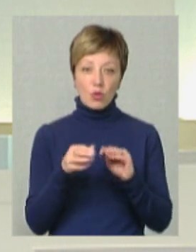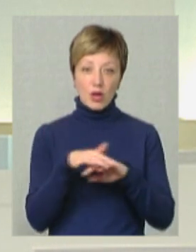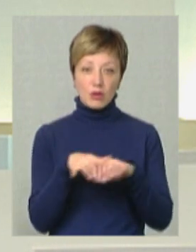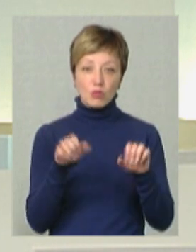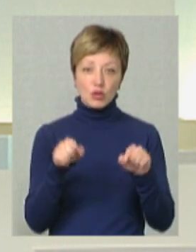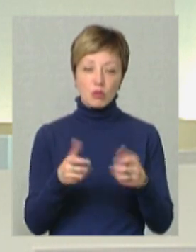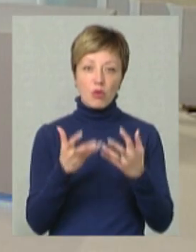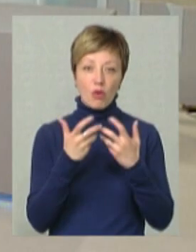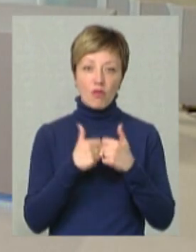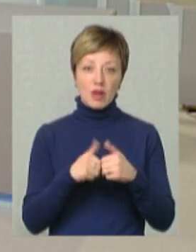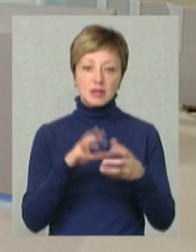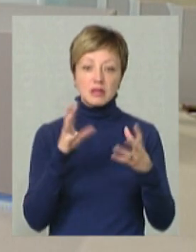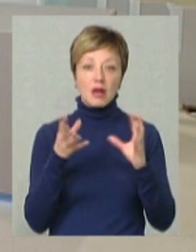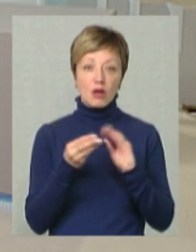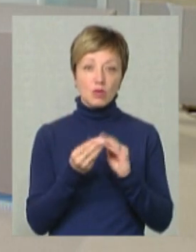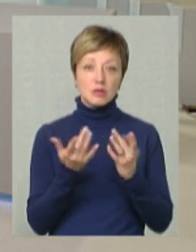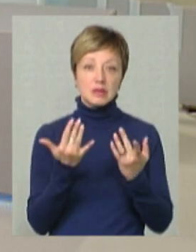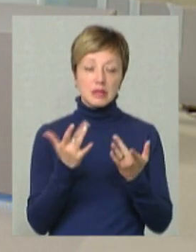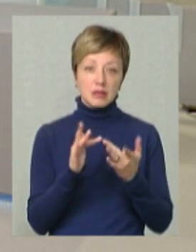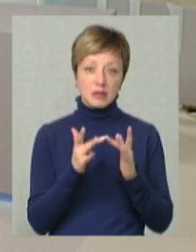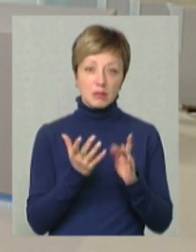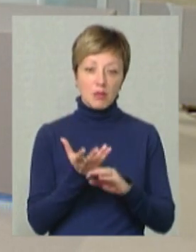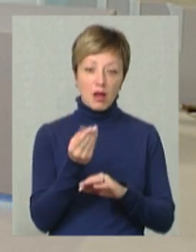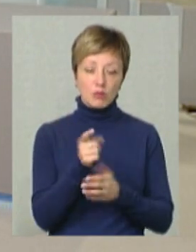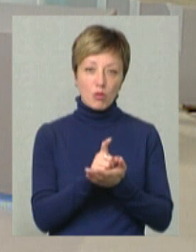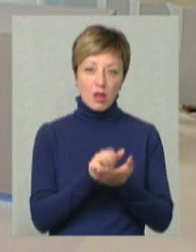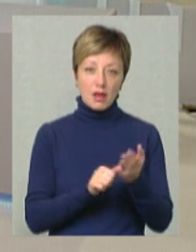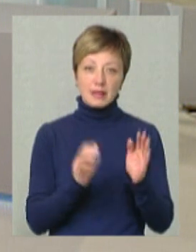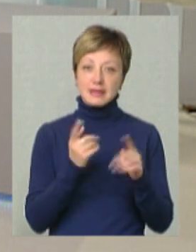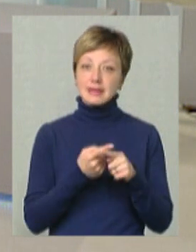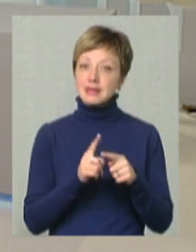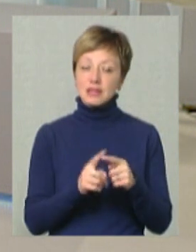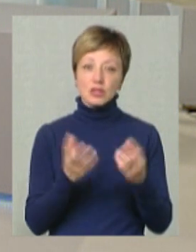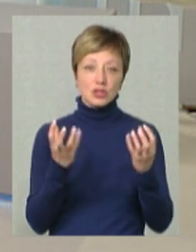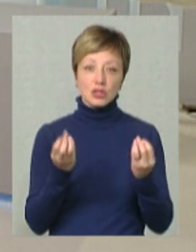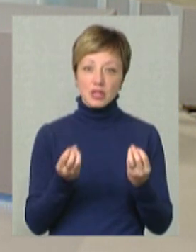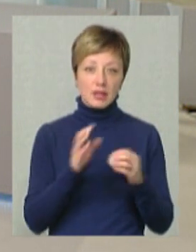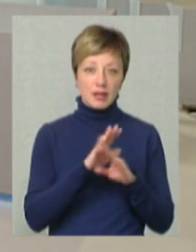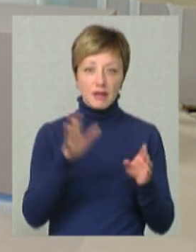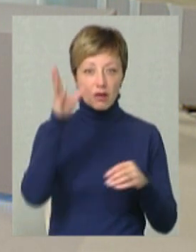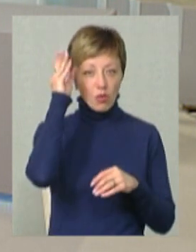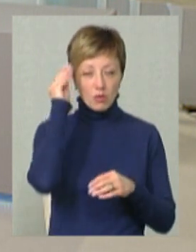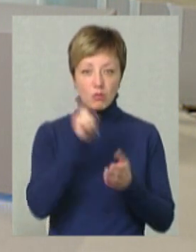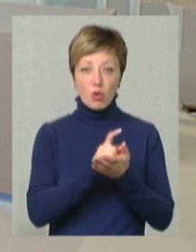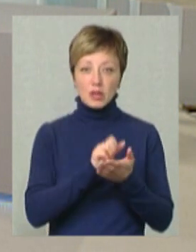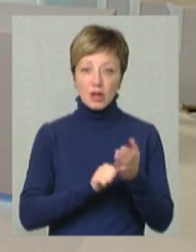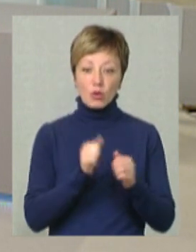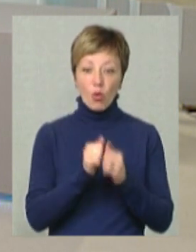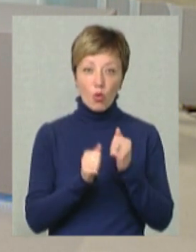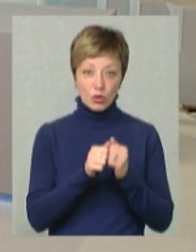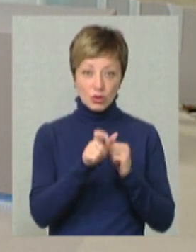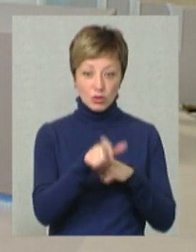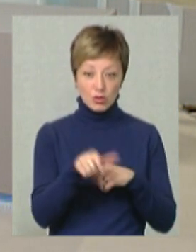порахувати загалом, скільки IT сплачує податки. І це ще не враховується ті податки, які кожен